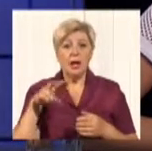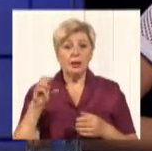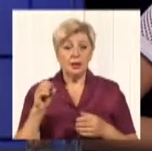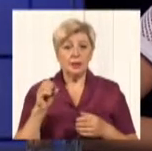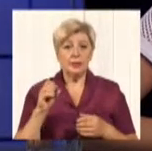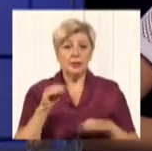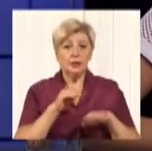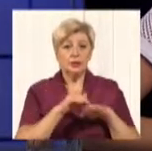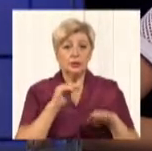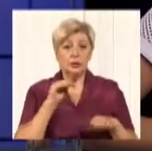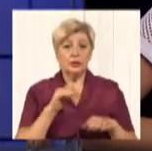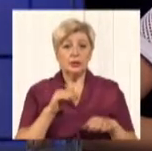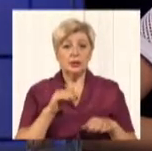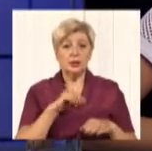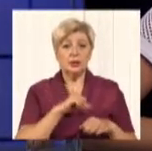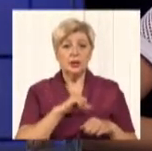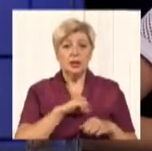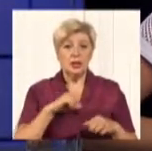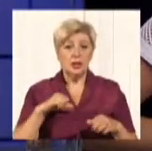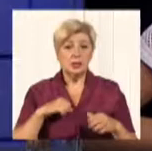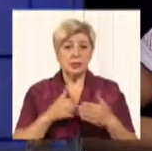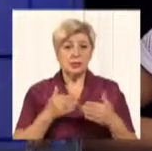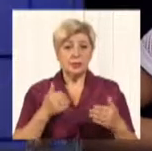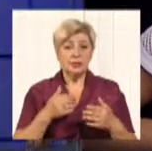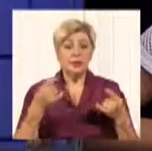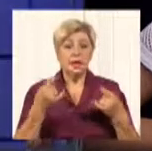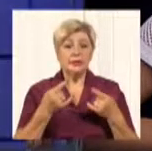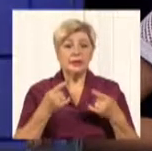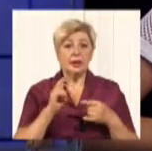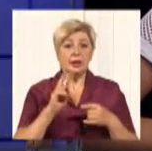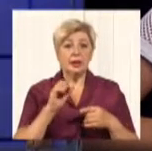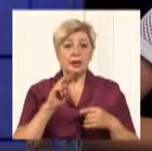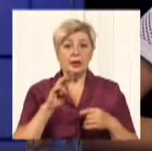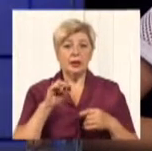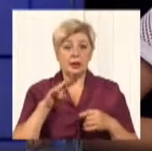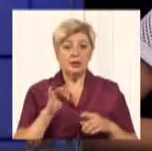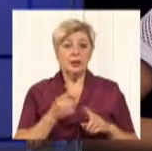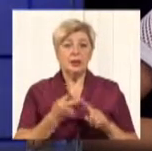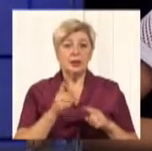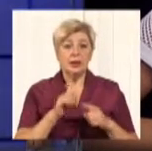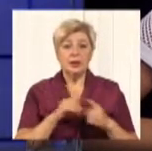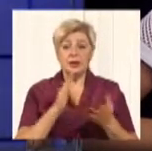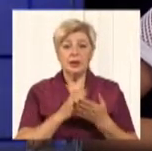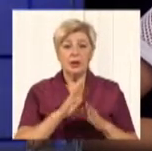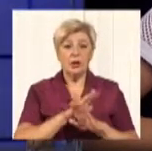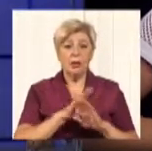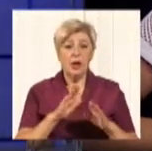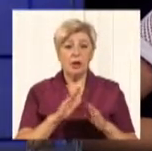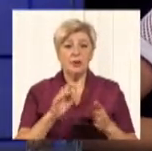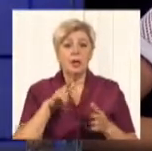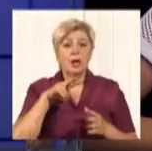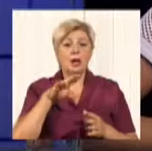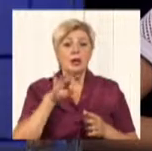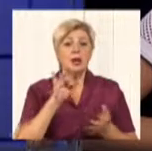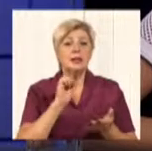але торкнеться вона насамперед телеканали, які не мають ліцензії для мовлення в цифровому